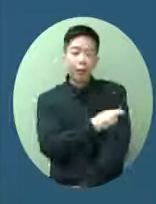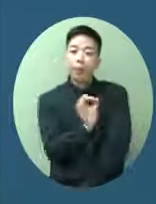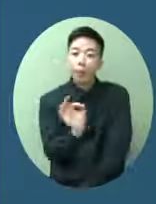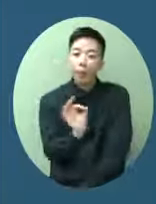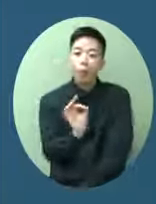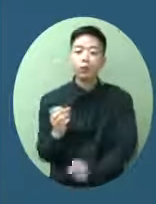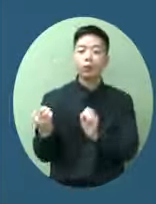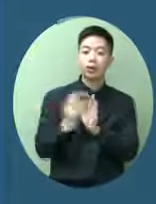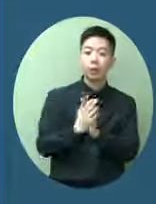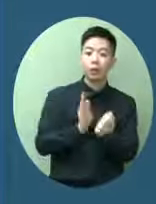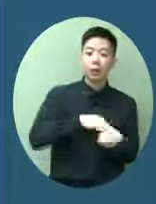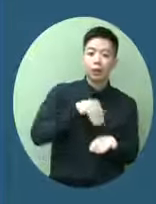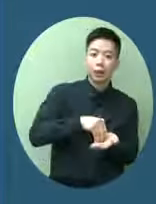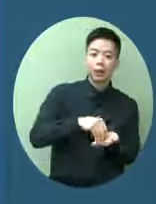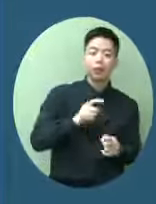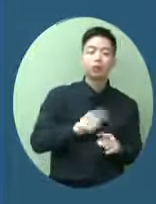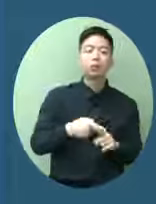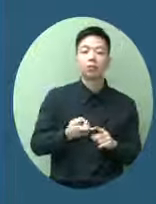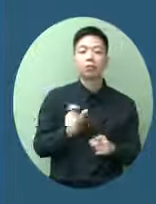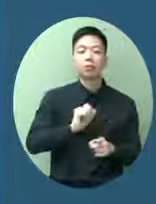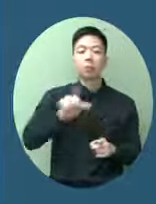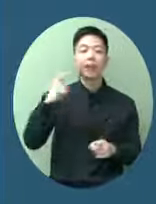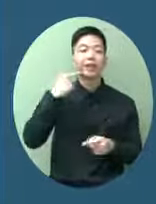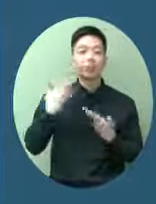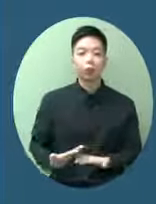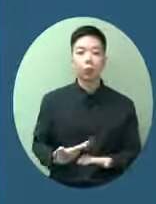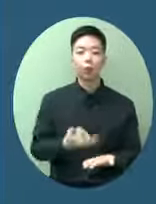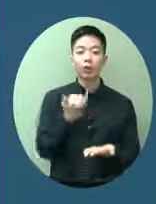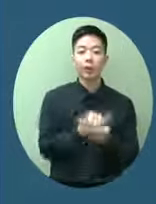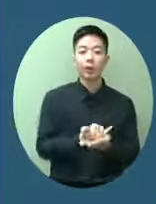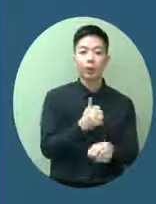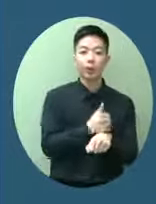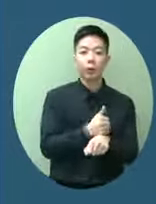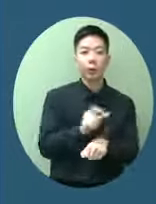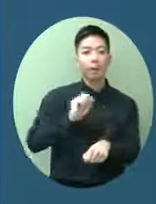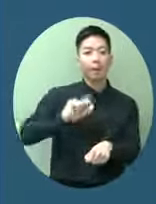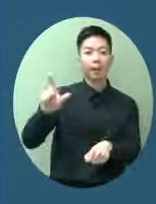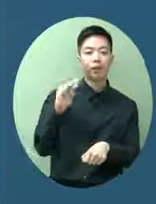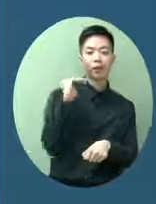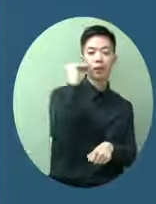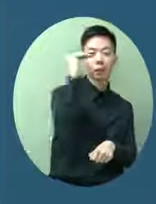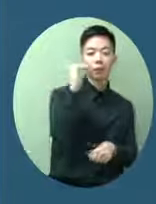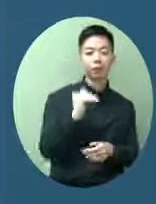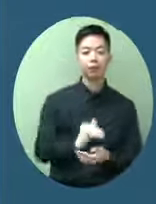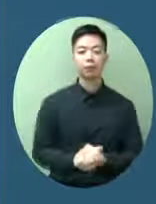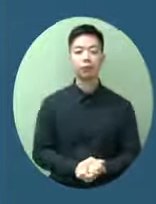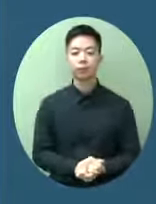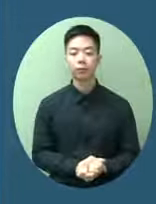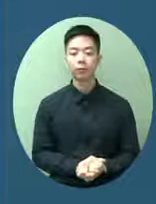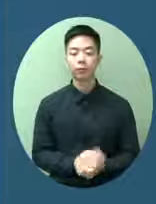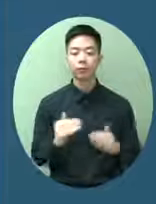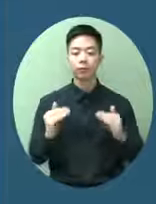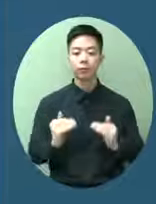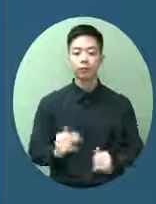病情嚴重死亡率亦都相對很高的接著我們說說打針的